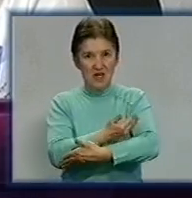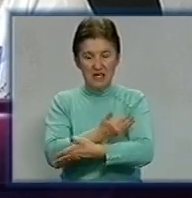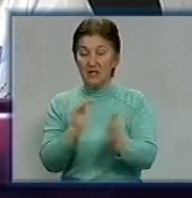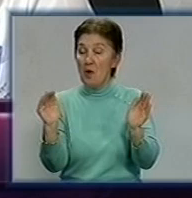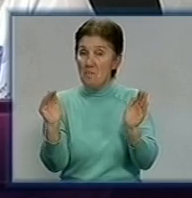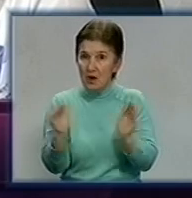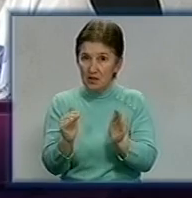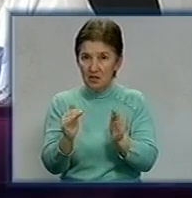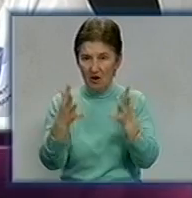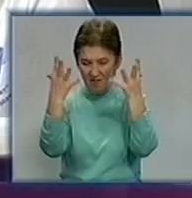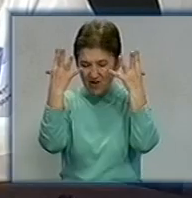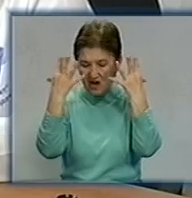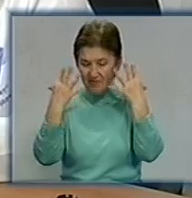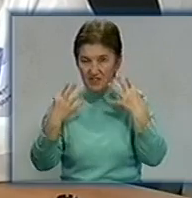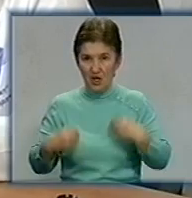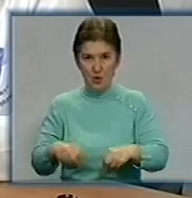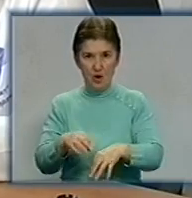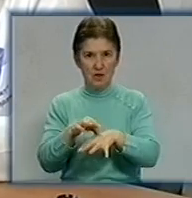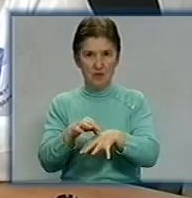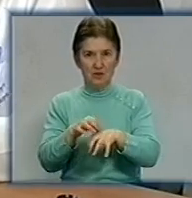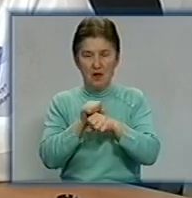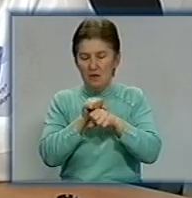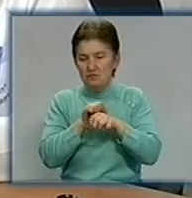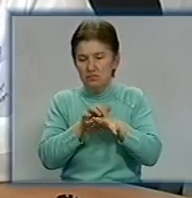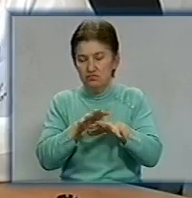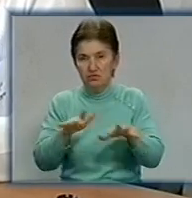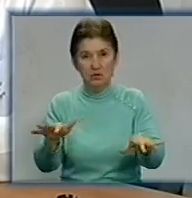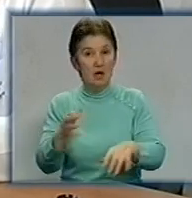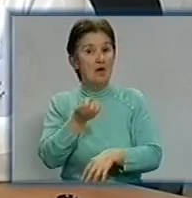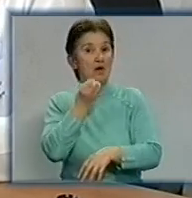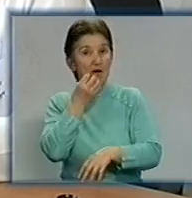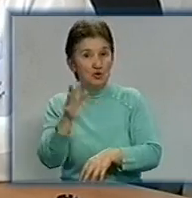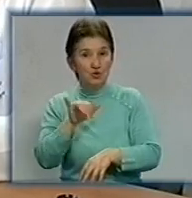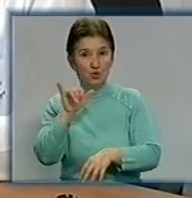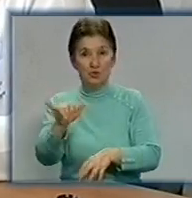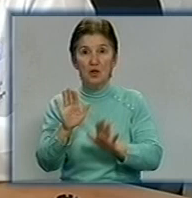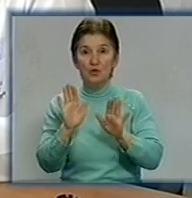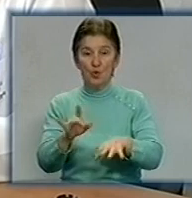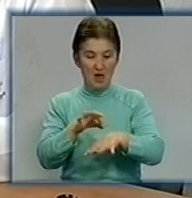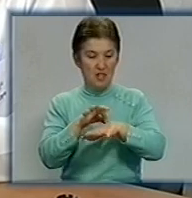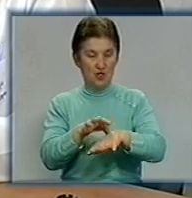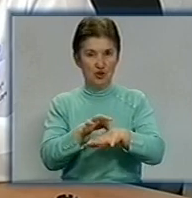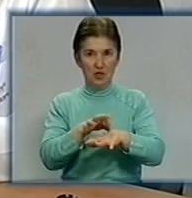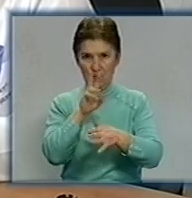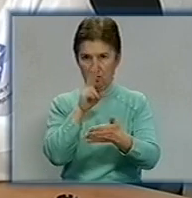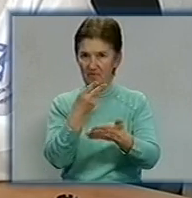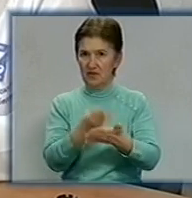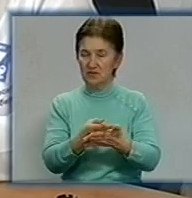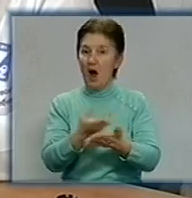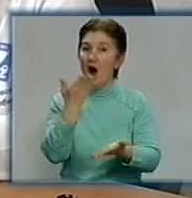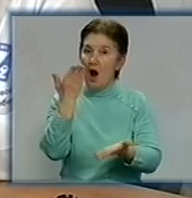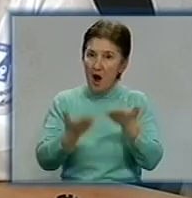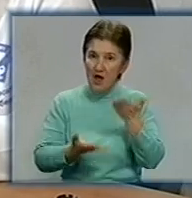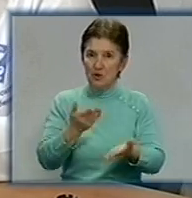пішло вже по всьому організму. Первоісточник – це памперс. Це добре, що у дитинки висипало воно тільки на шкірі, проявилося. А якщо воно